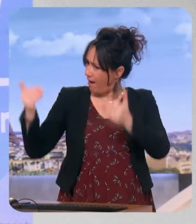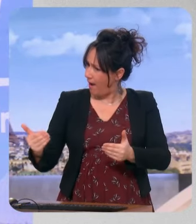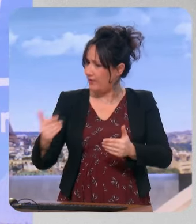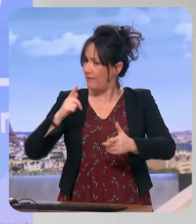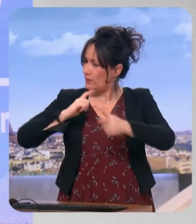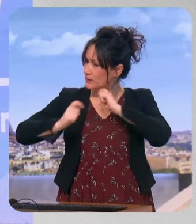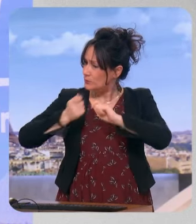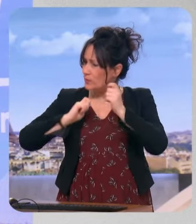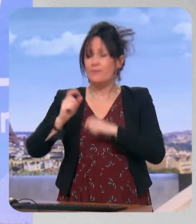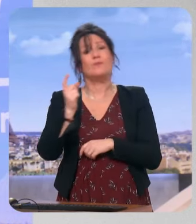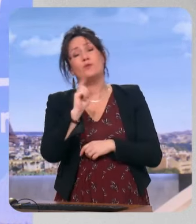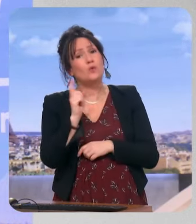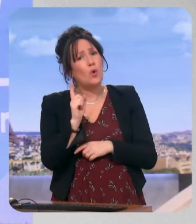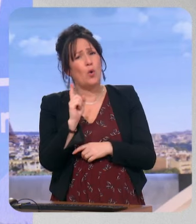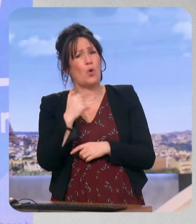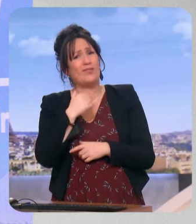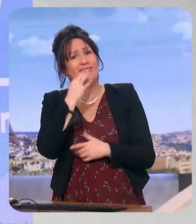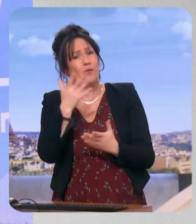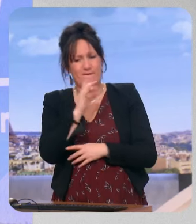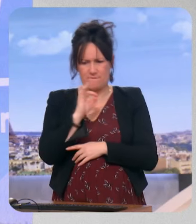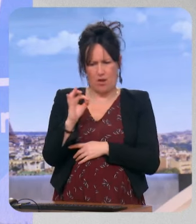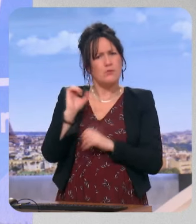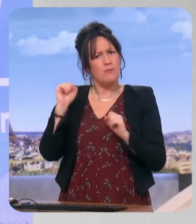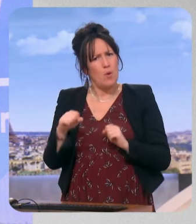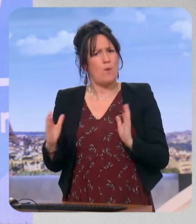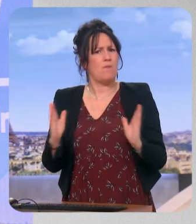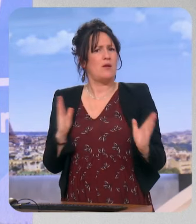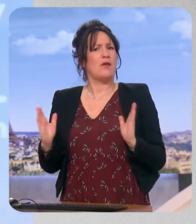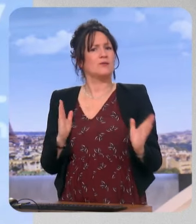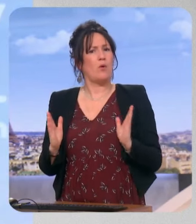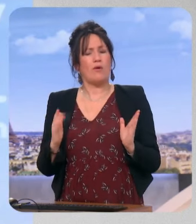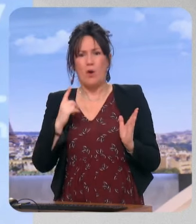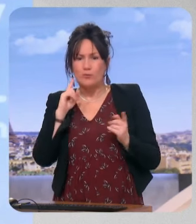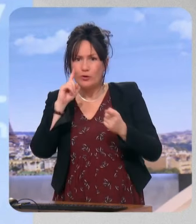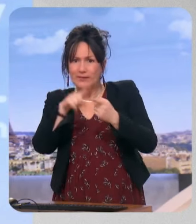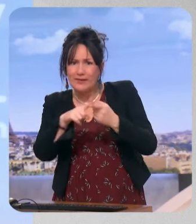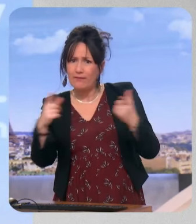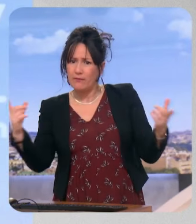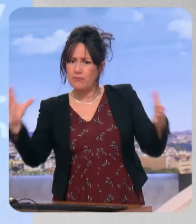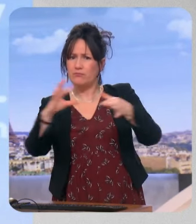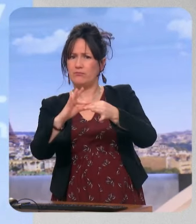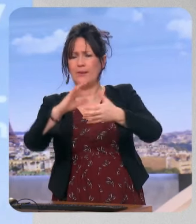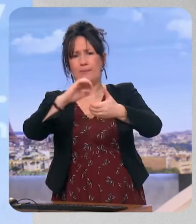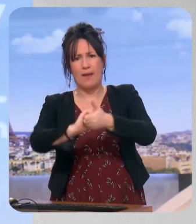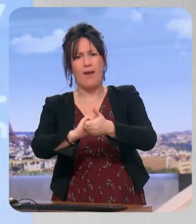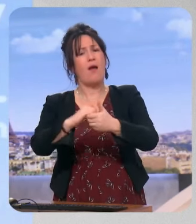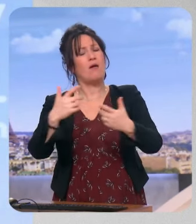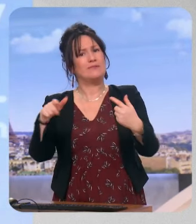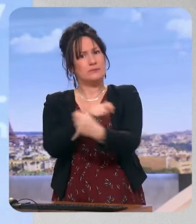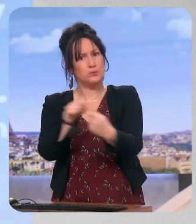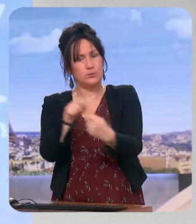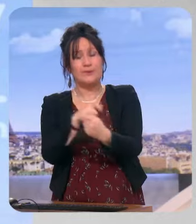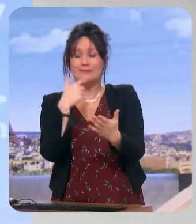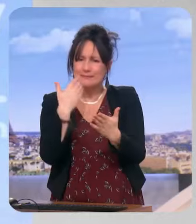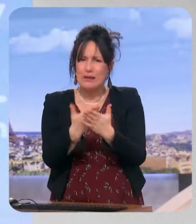soit un pouvoir de médiation, comme elle a souvent été dans les conflits internationaux et qu'elle amène les deux parties à un moment ou à un autre autour d'une table. Et ce seront ces